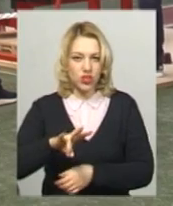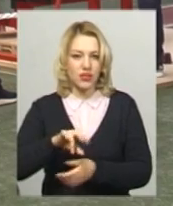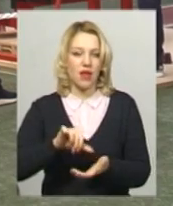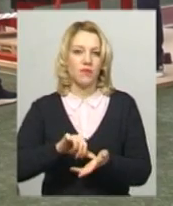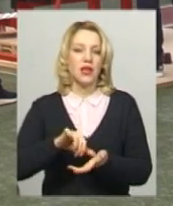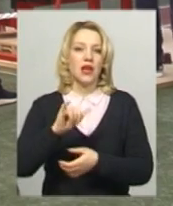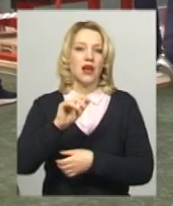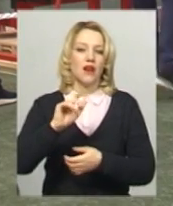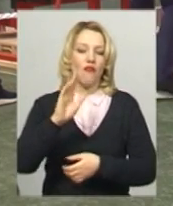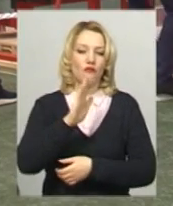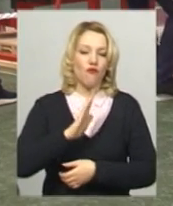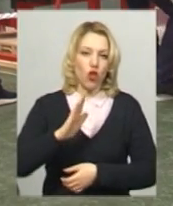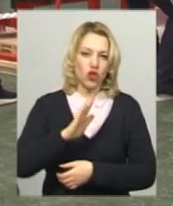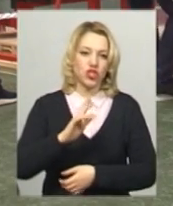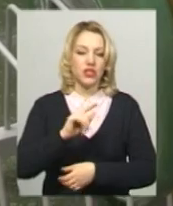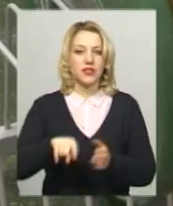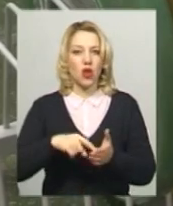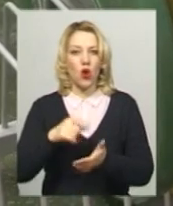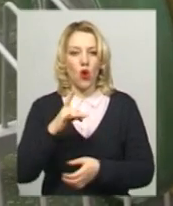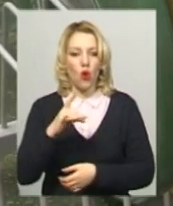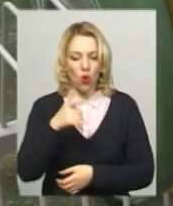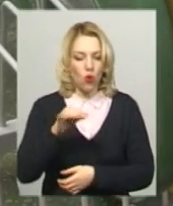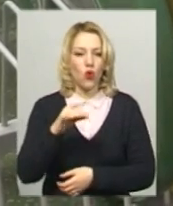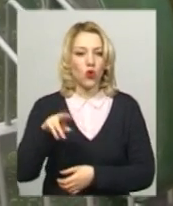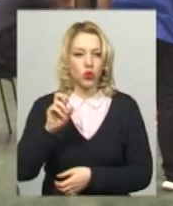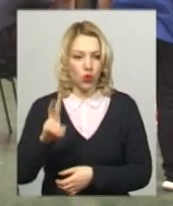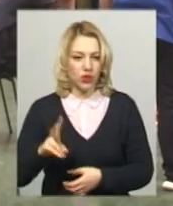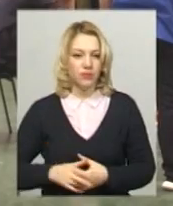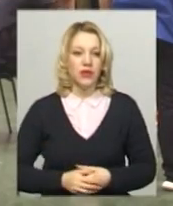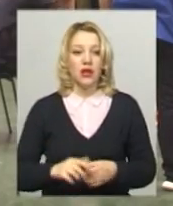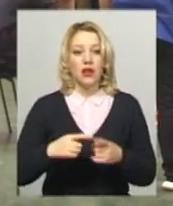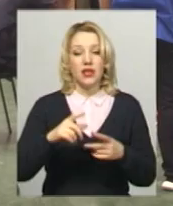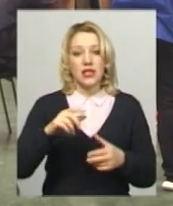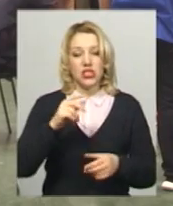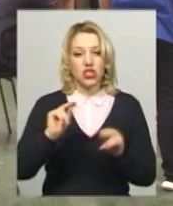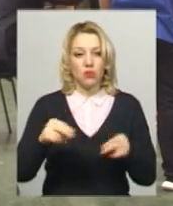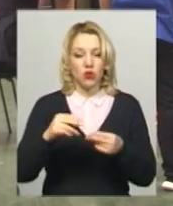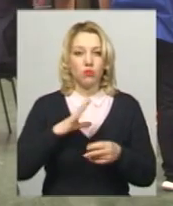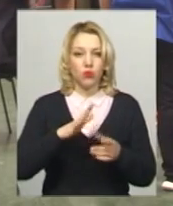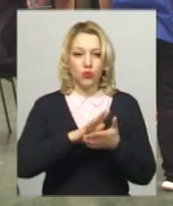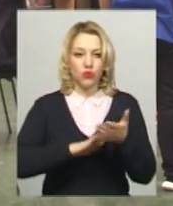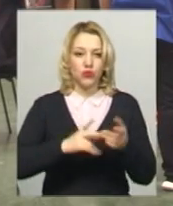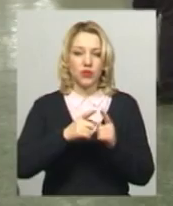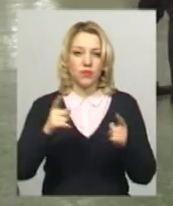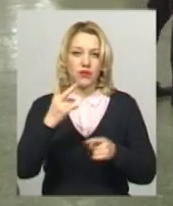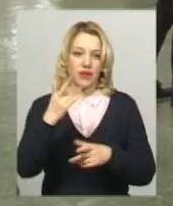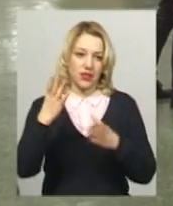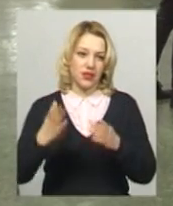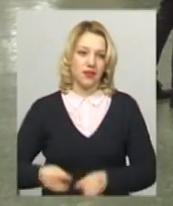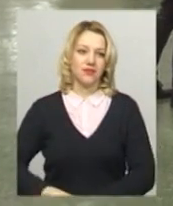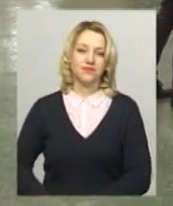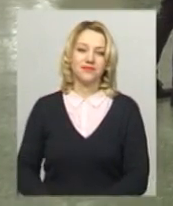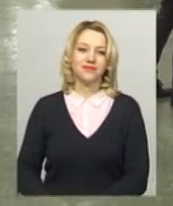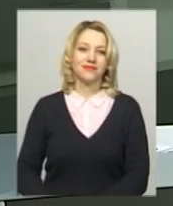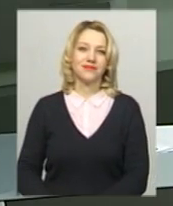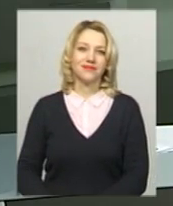з Величійську, з Городська спортсмени. Чемпіонат області з пауерліфтингу тривав два дні. Дарина Денисенко, Іван Мовчан, новини Поділля,